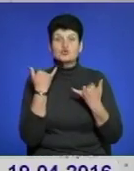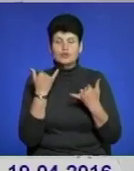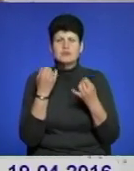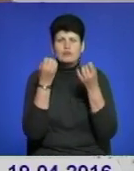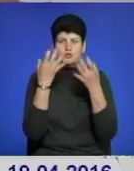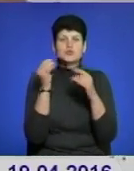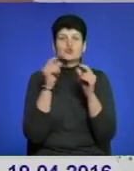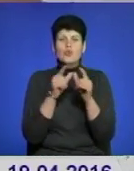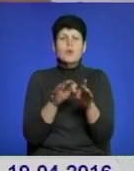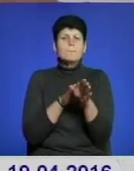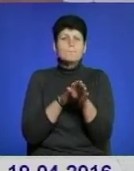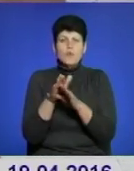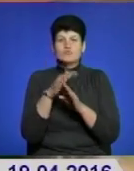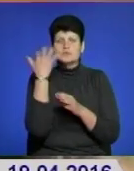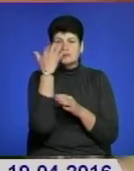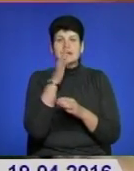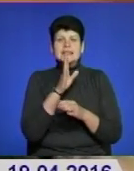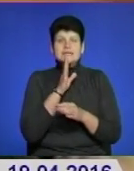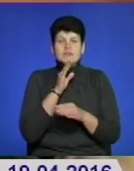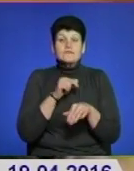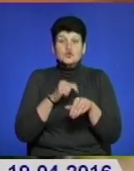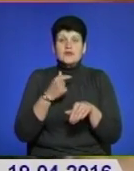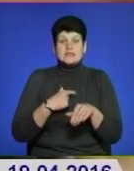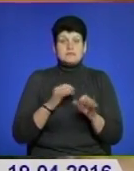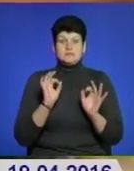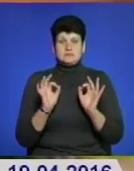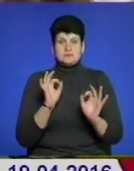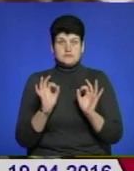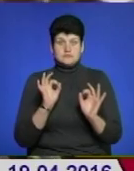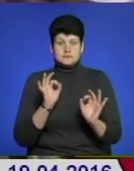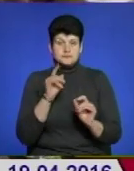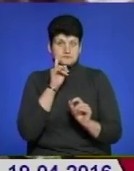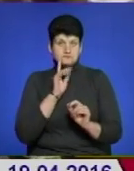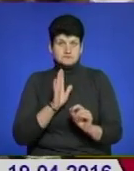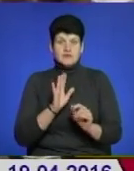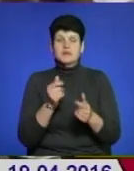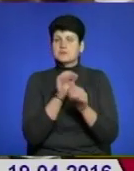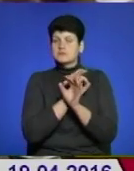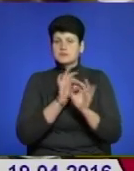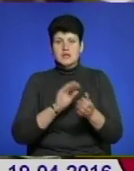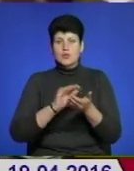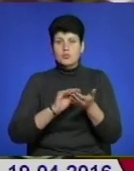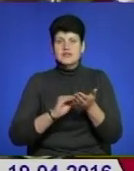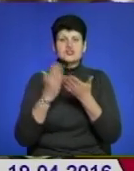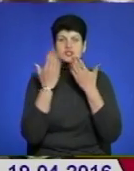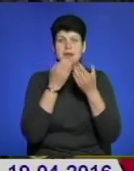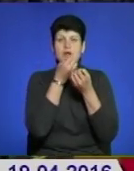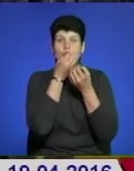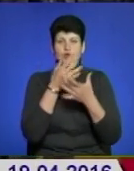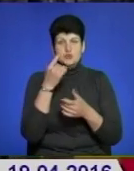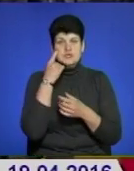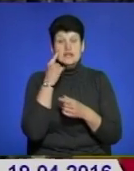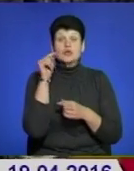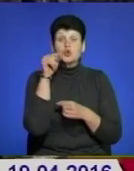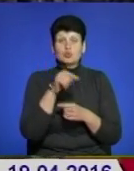звичайній школі повністю незряча дівчинка почуває себе зручно і комфортно. Вона добре пише, читає і має хороші оцінки. А